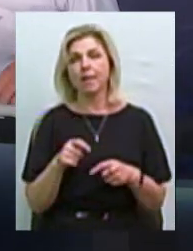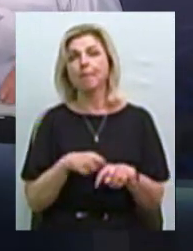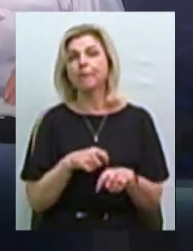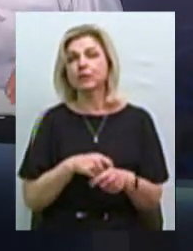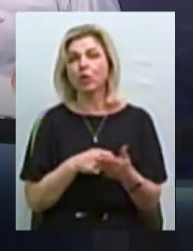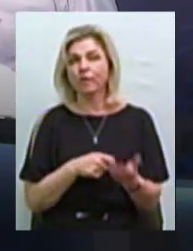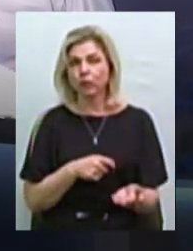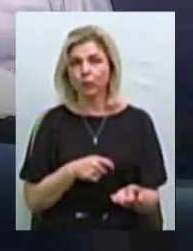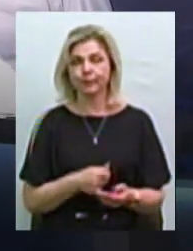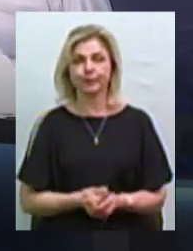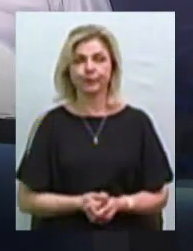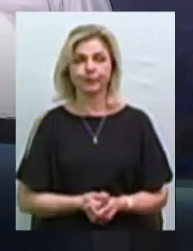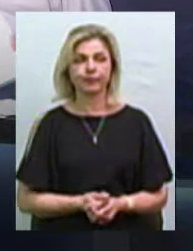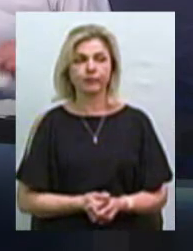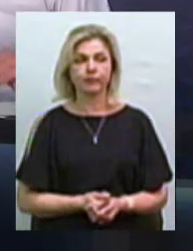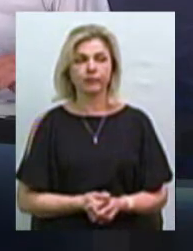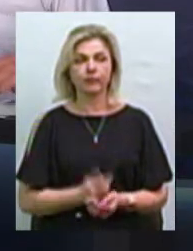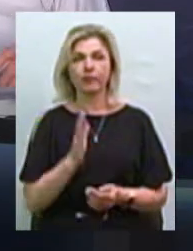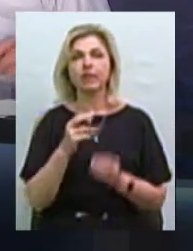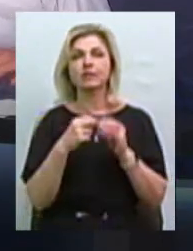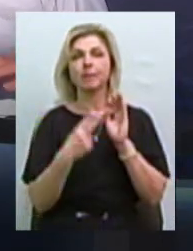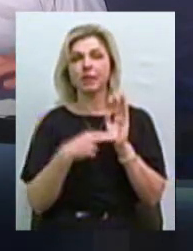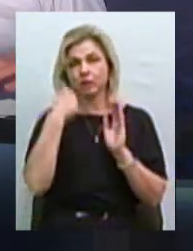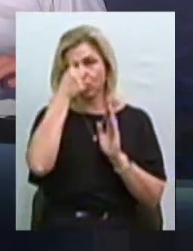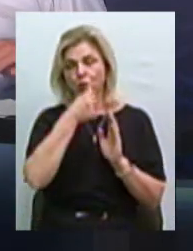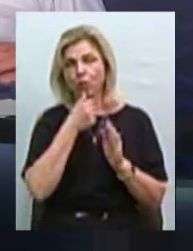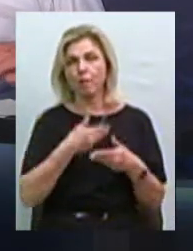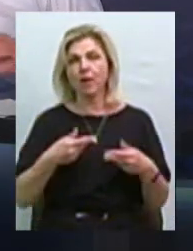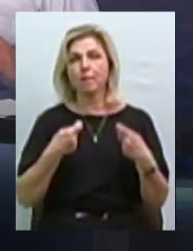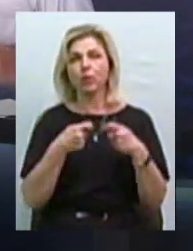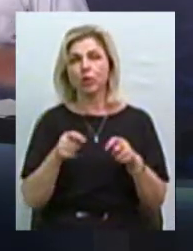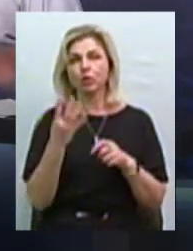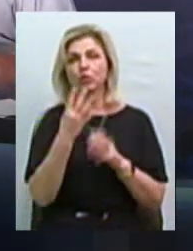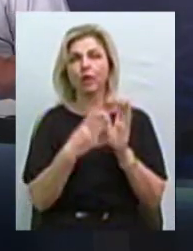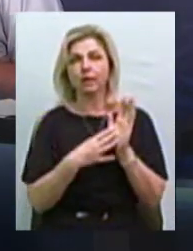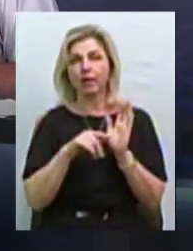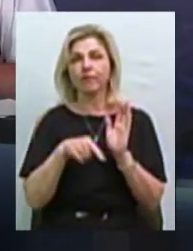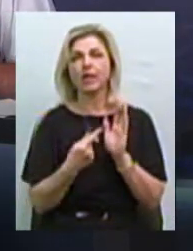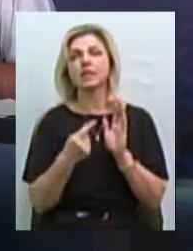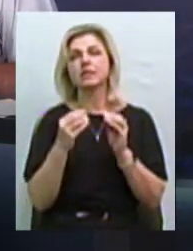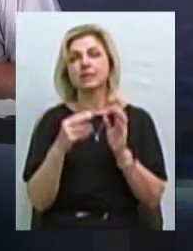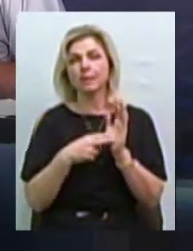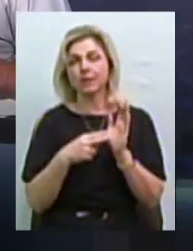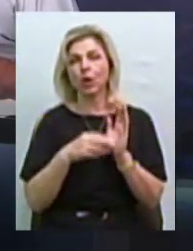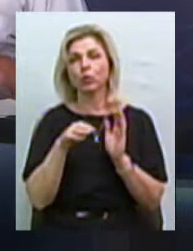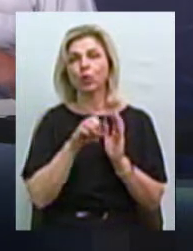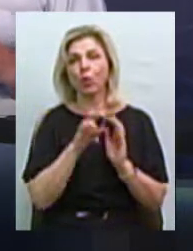2017 році ми продали 49,7 мільйонів тонн зерна.